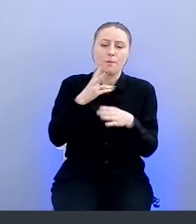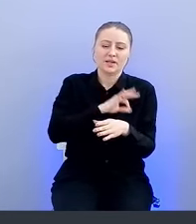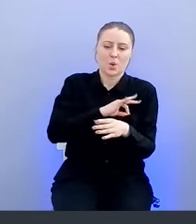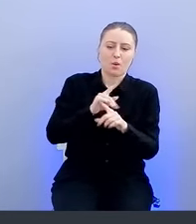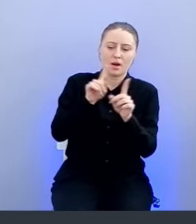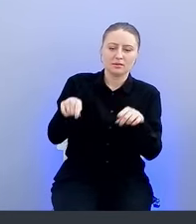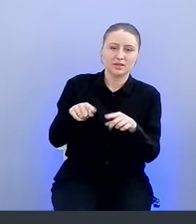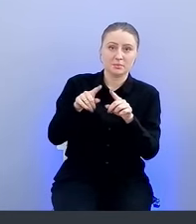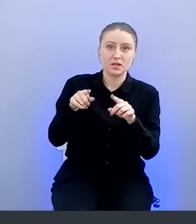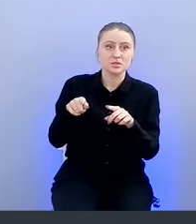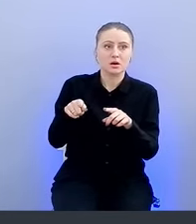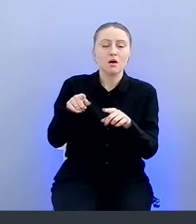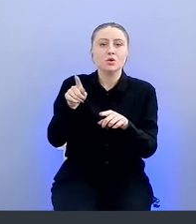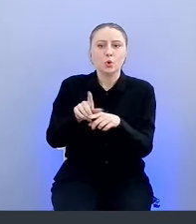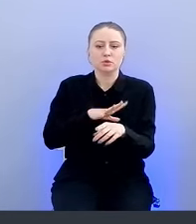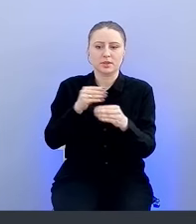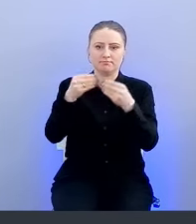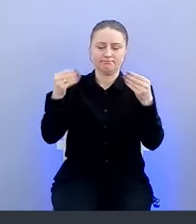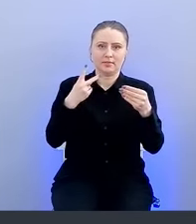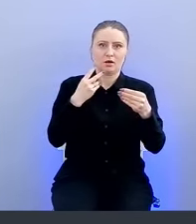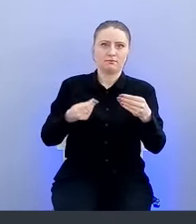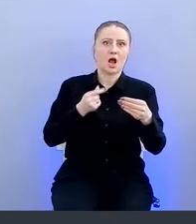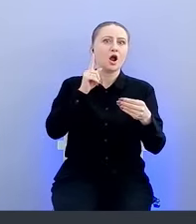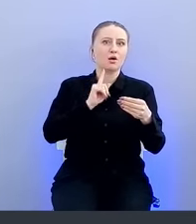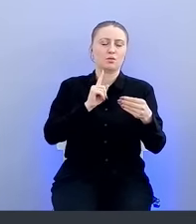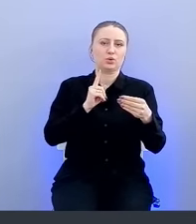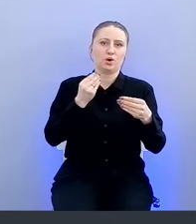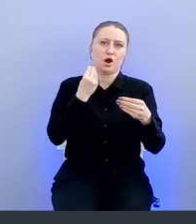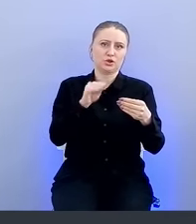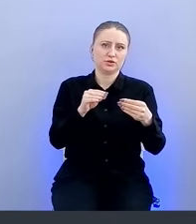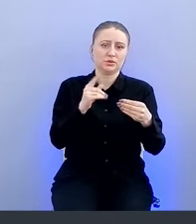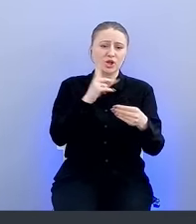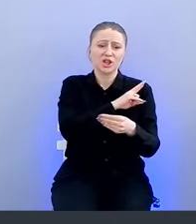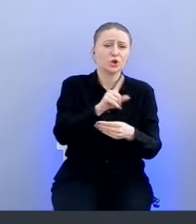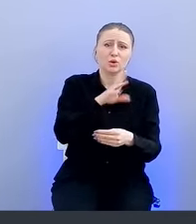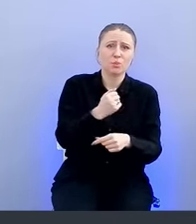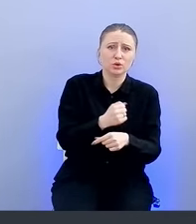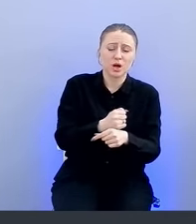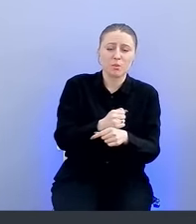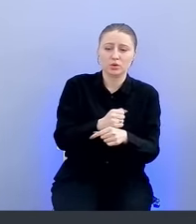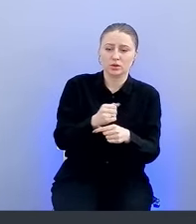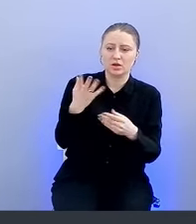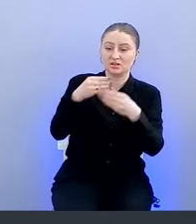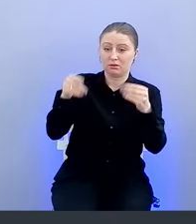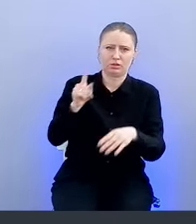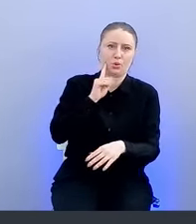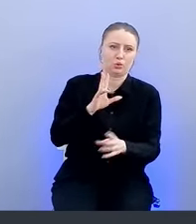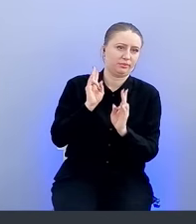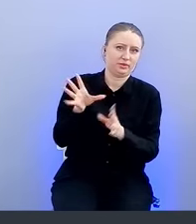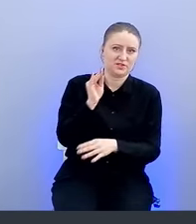experience, он должен быть качественным. То есть никто не будет работать с платформой по безопасности кода, если это неудобно.